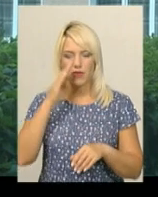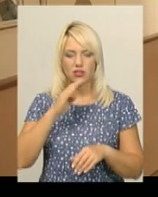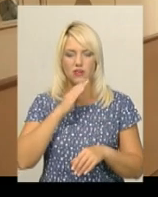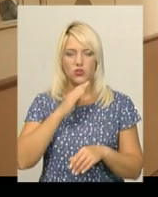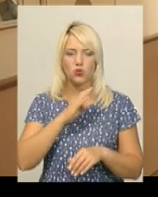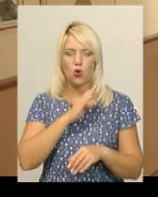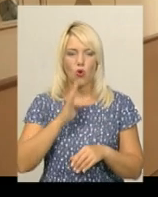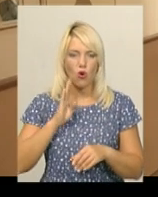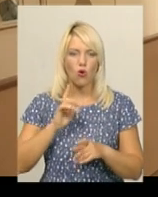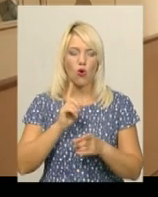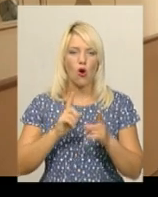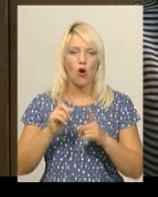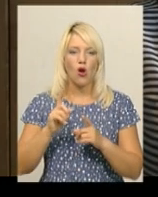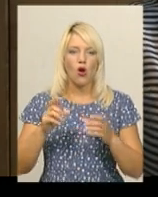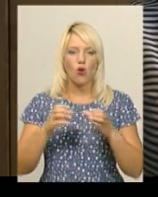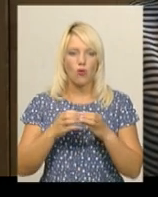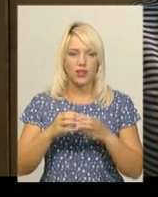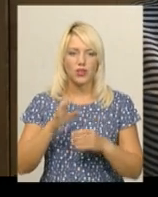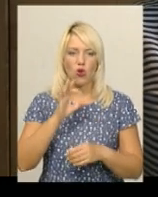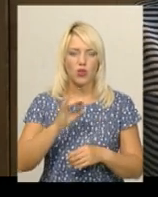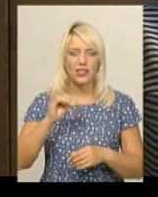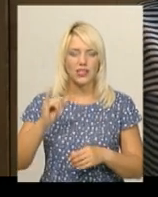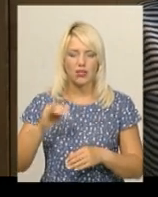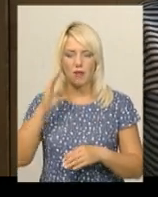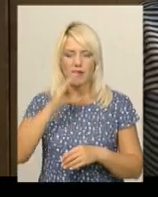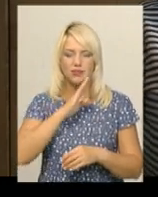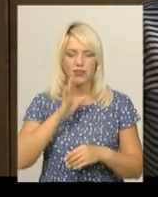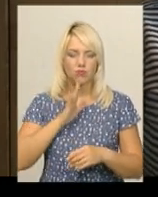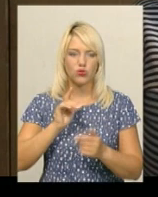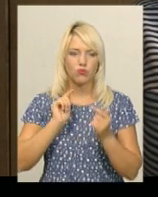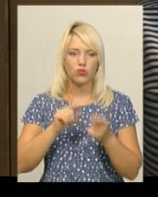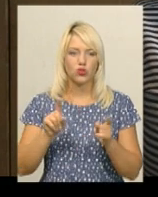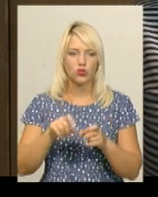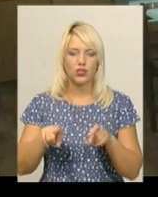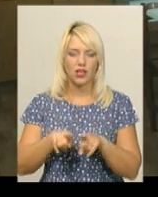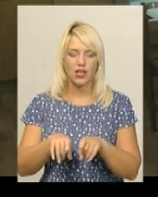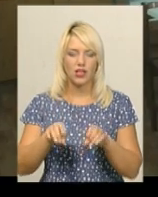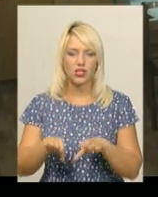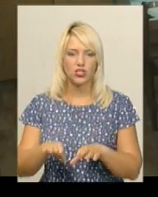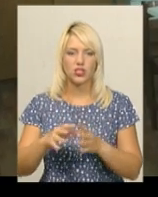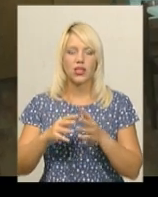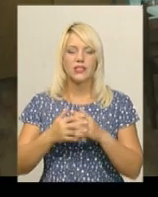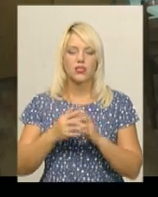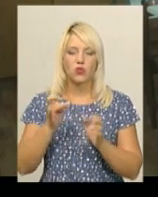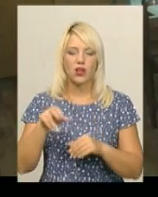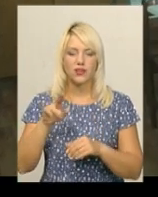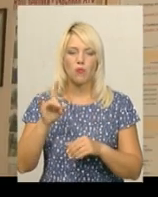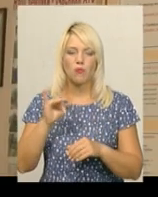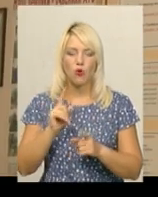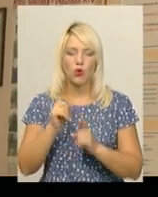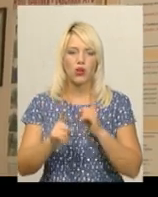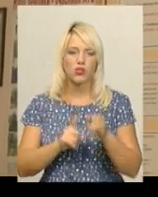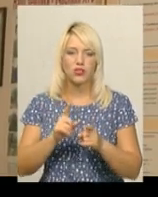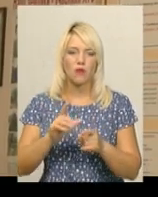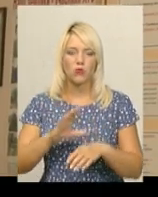комітету Гнатівської школи Олени Іськової, батьки були проти, що таке рішення сільської ради про реорганізацію відбулося без